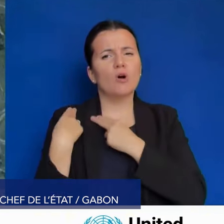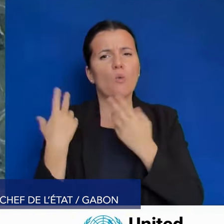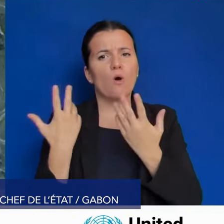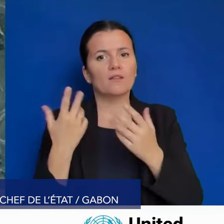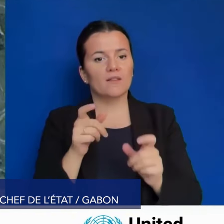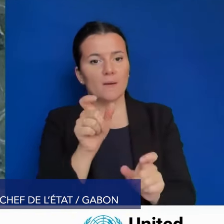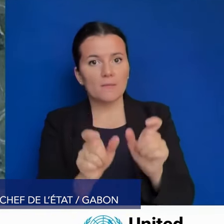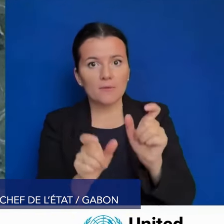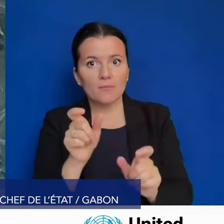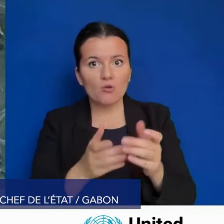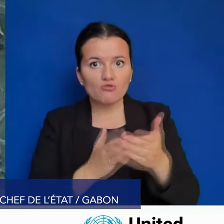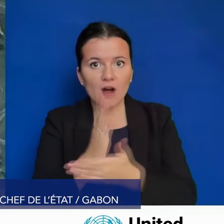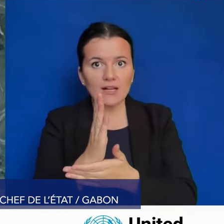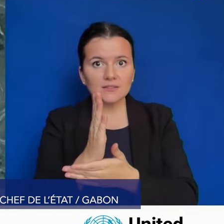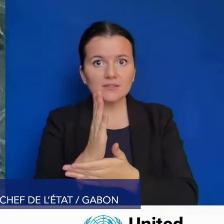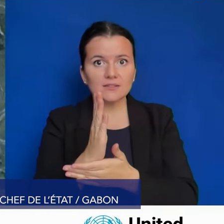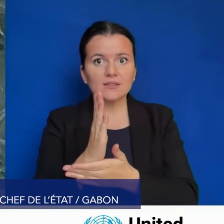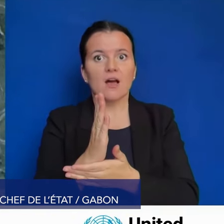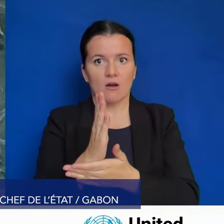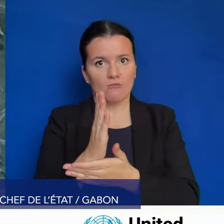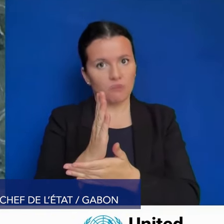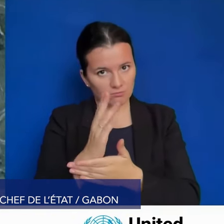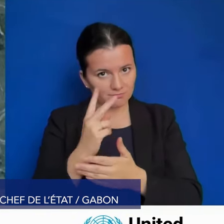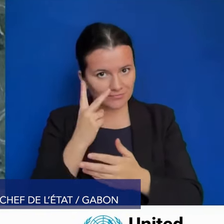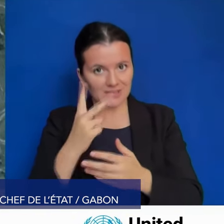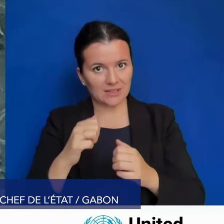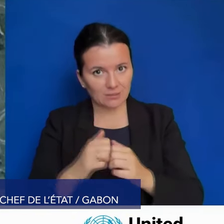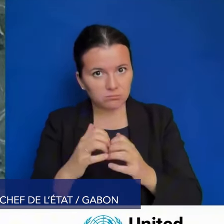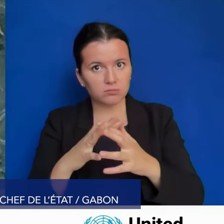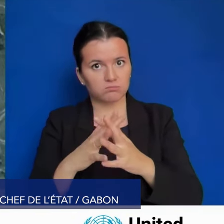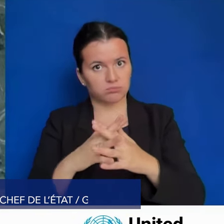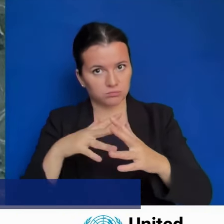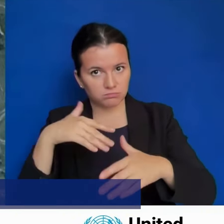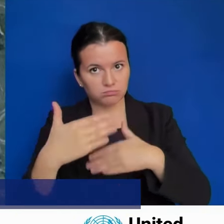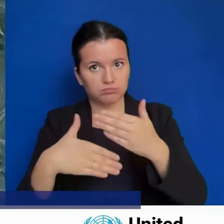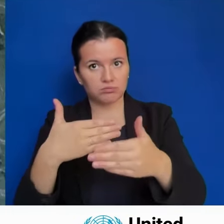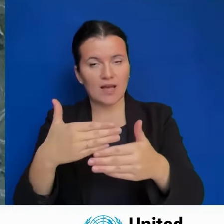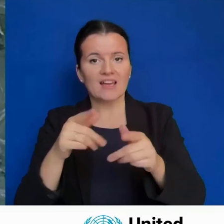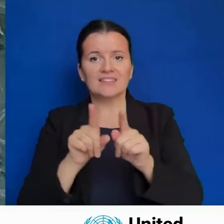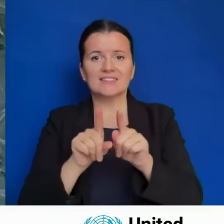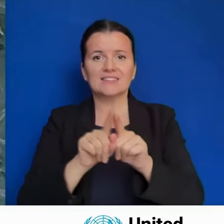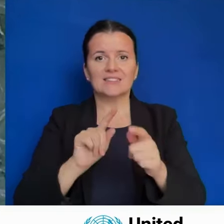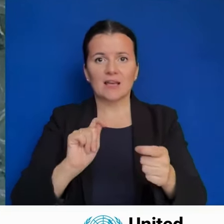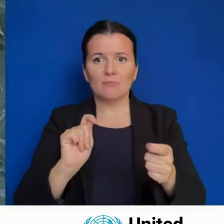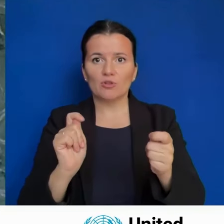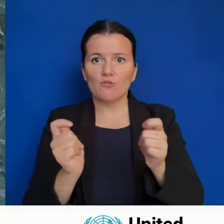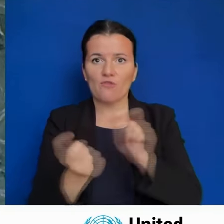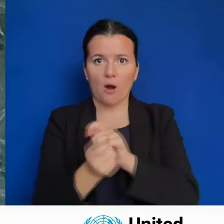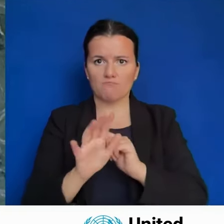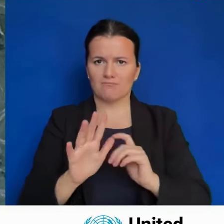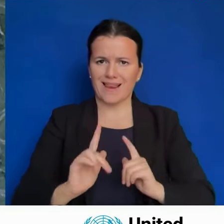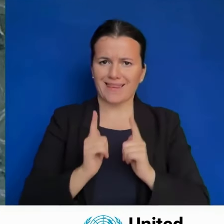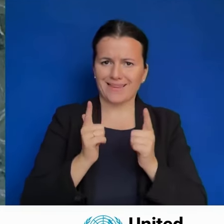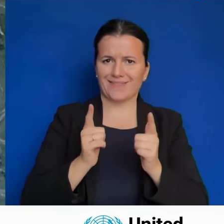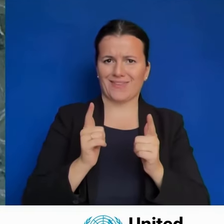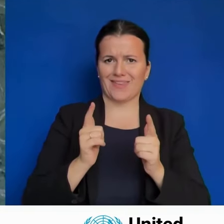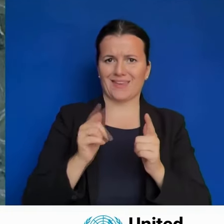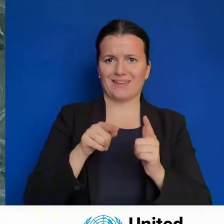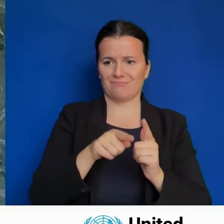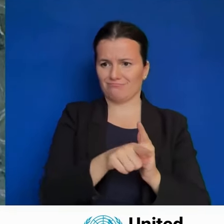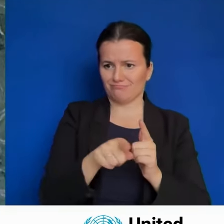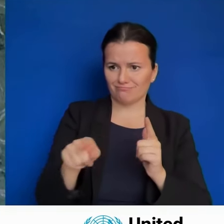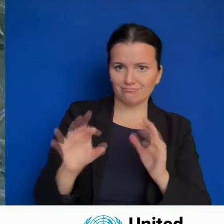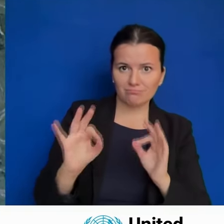visant à améliorer leurs conditions de vie, tout en respectant nos engagements à l'international. Ce